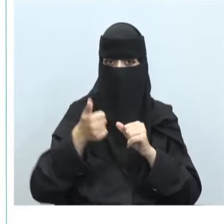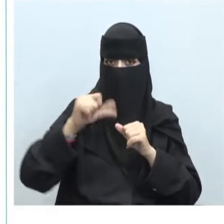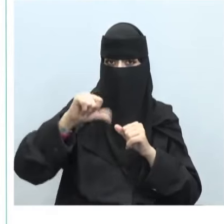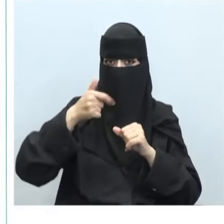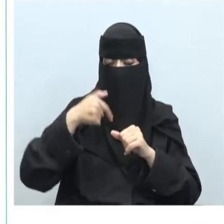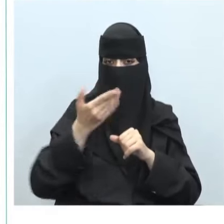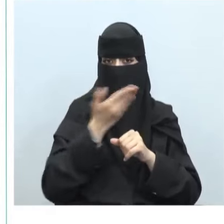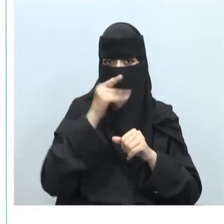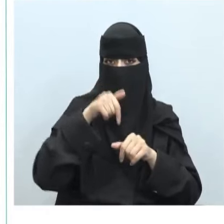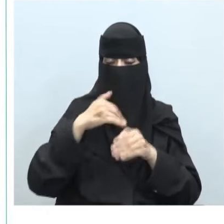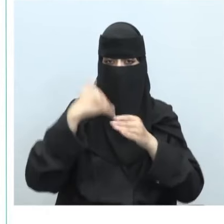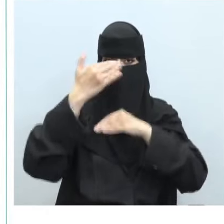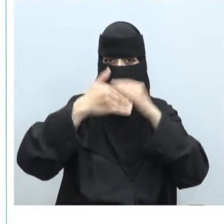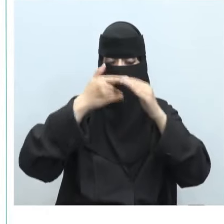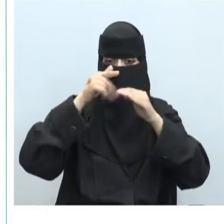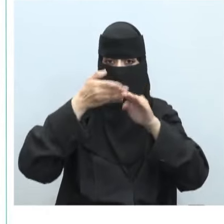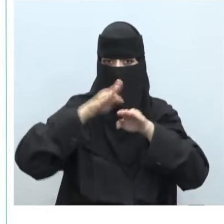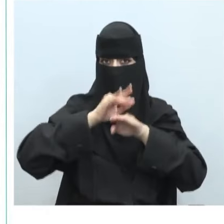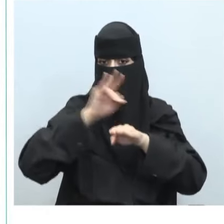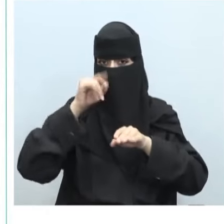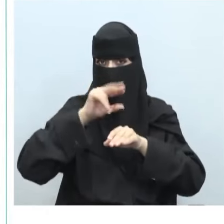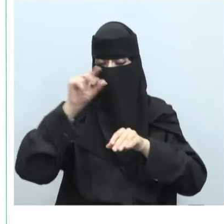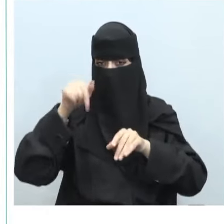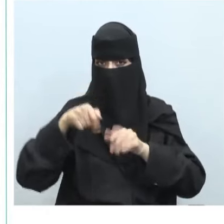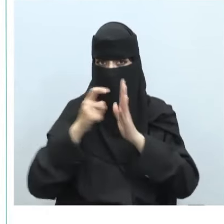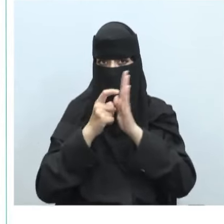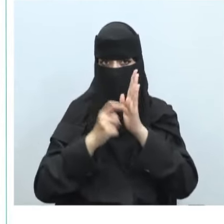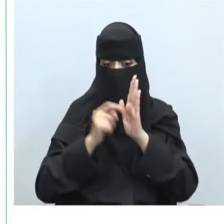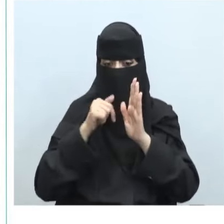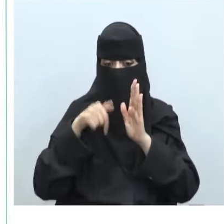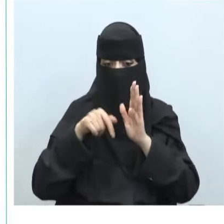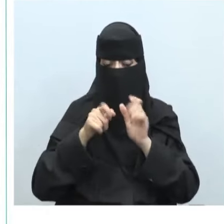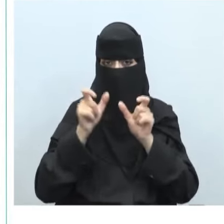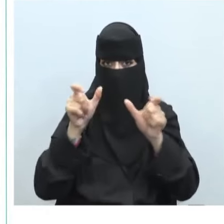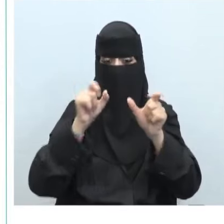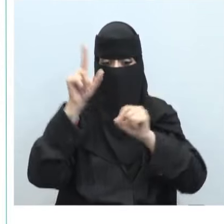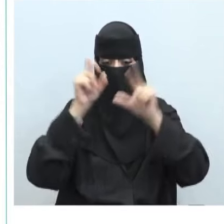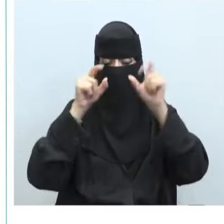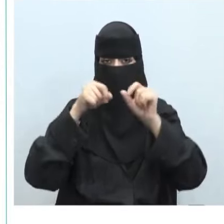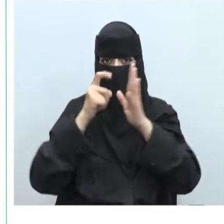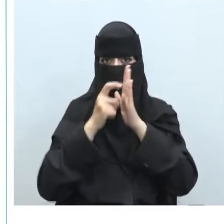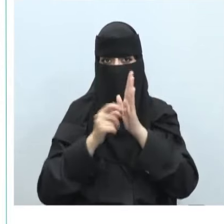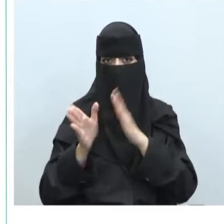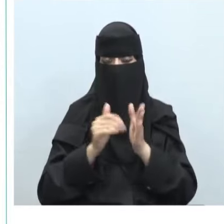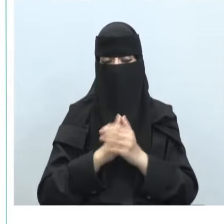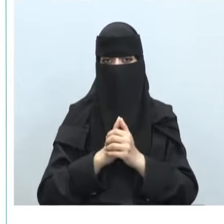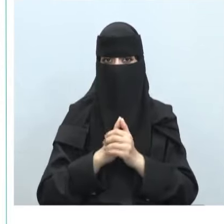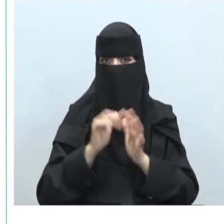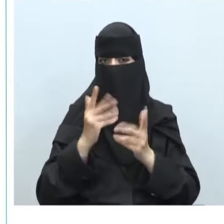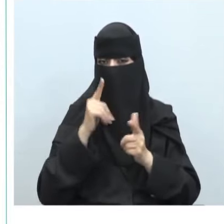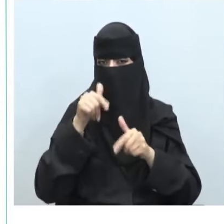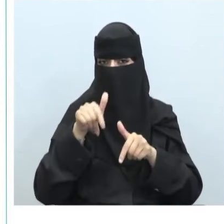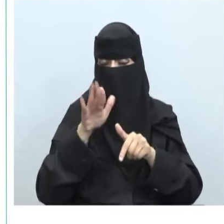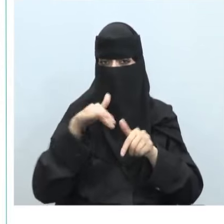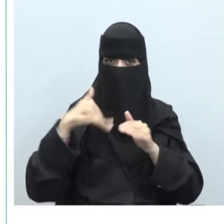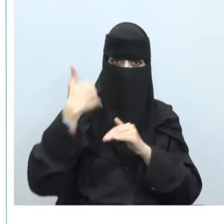الأثار المترتبة على عدم الامتثال لقوانين الأمن السبراني وأنظمته ما هي الأثار